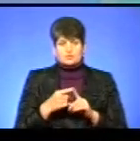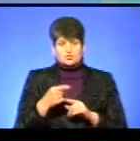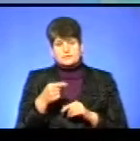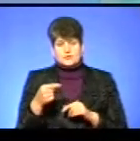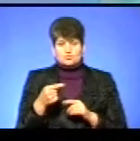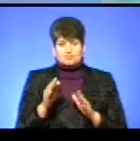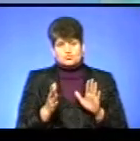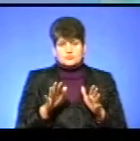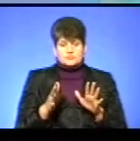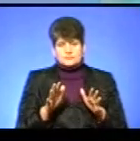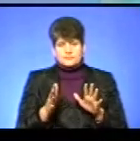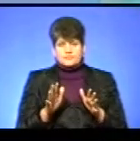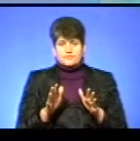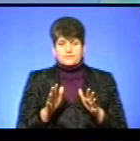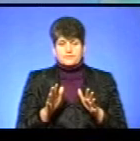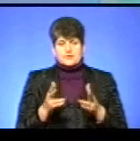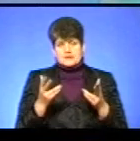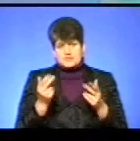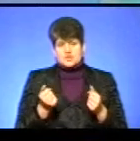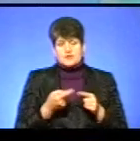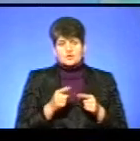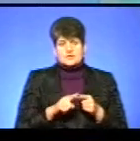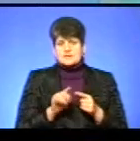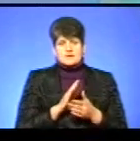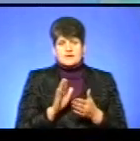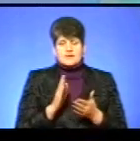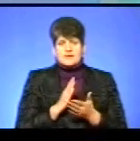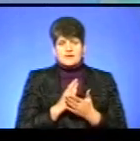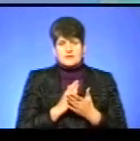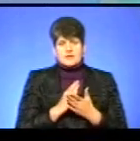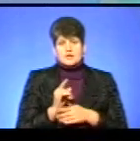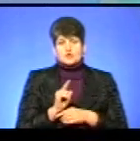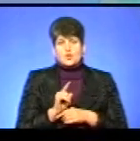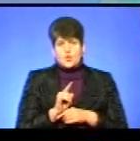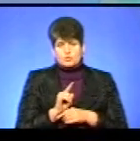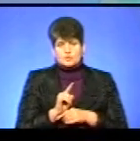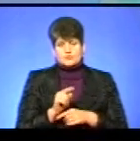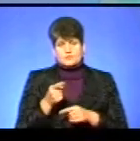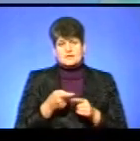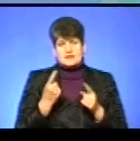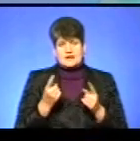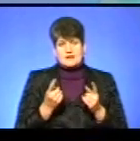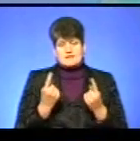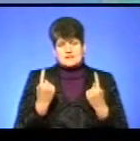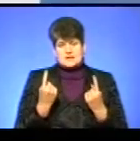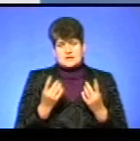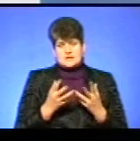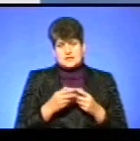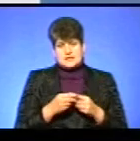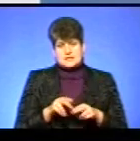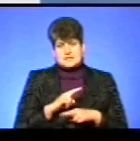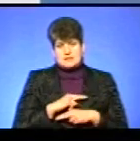звичайно, що це не є нормою, що така велика кількість загиблої птиці.